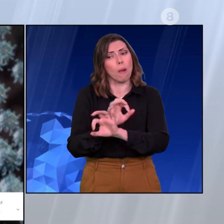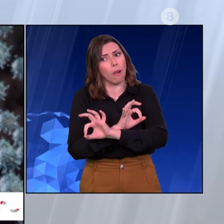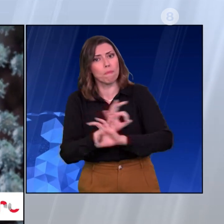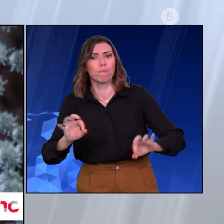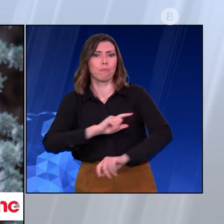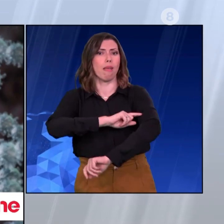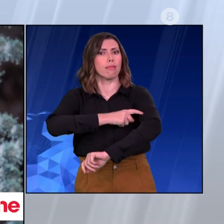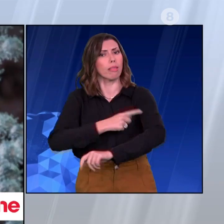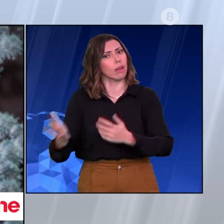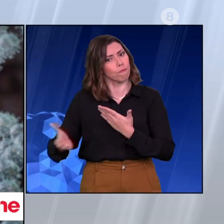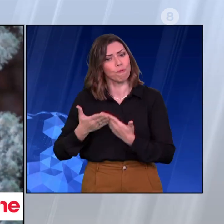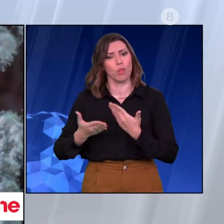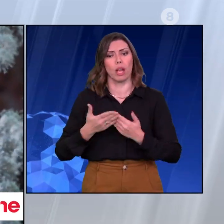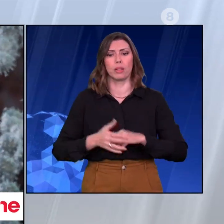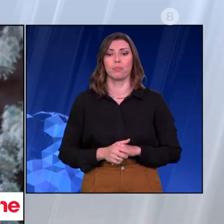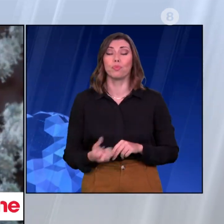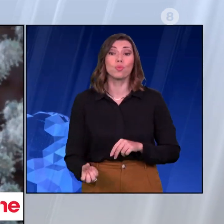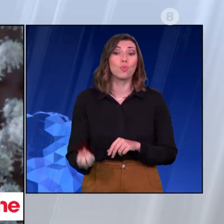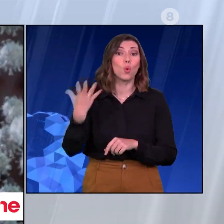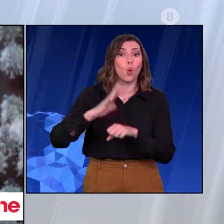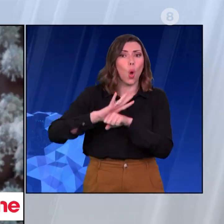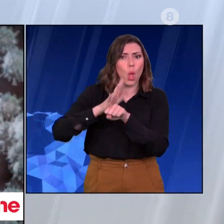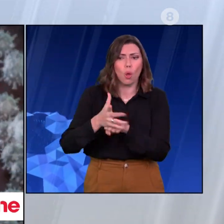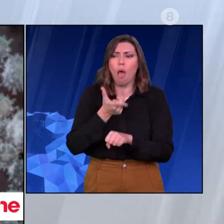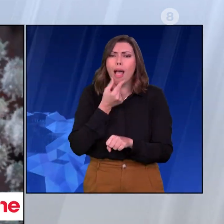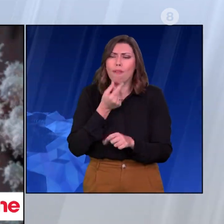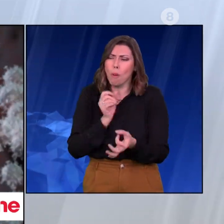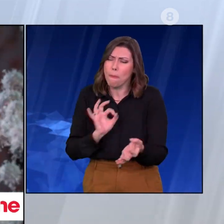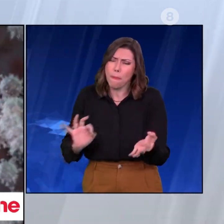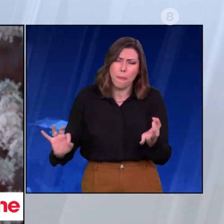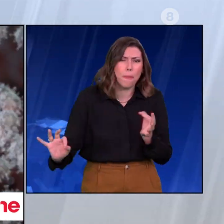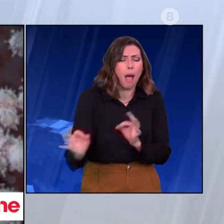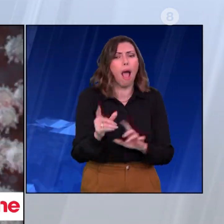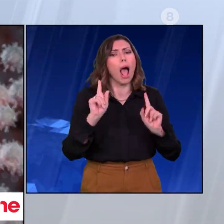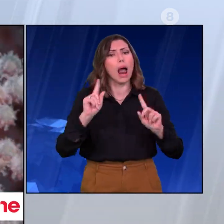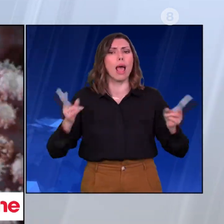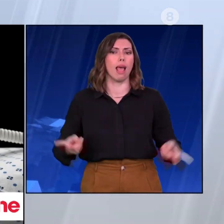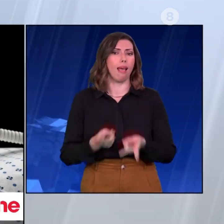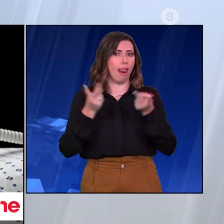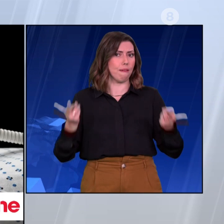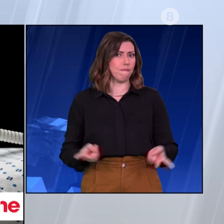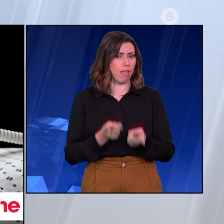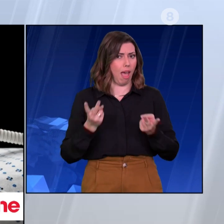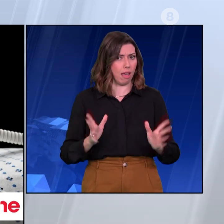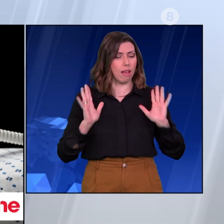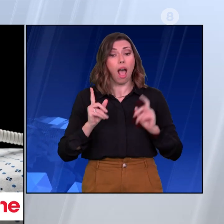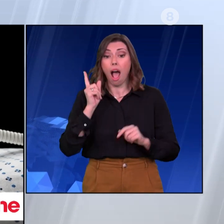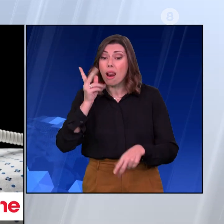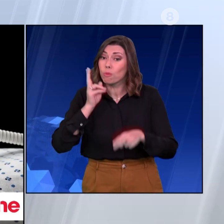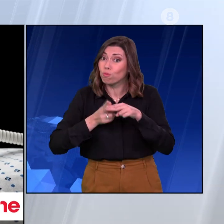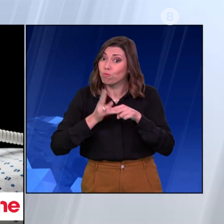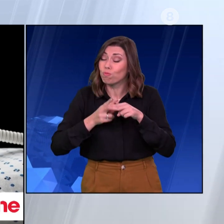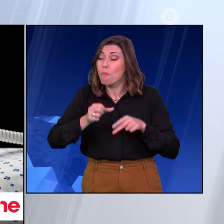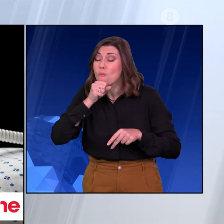γιατρούς. Η νέα παραλλαγή του κορονοϊού είναι υπερματαδοτική, με ήπια συμπτώματα για την πλειοψηφία των ασθενών. Ωστόσο, έχουν αυξηθεί σημαντικά οι